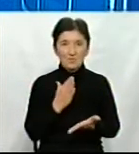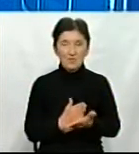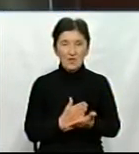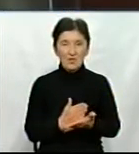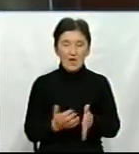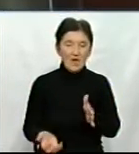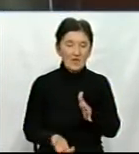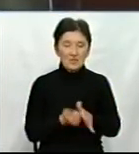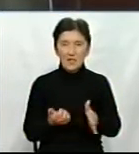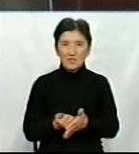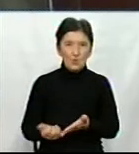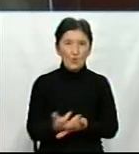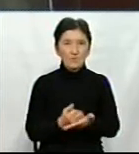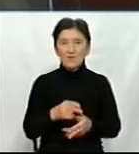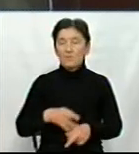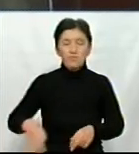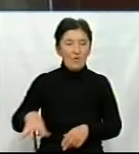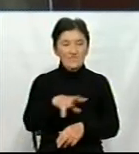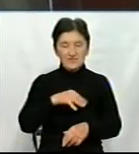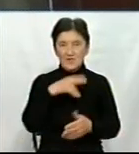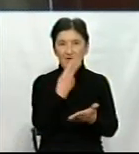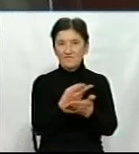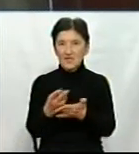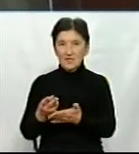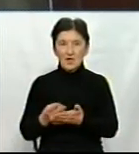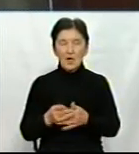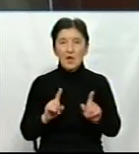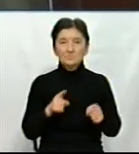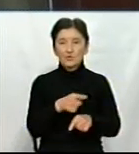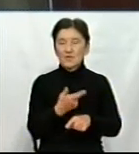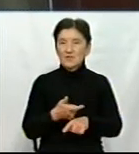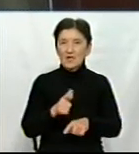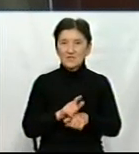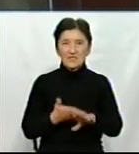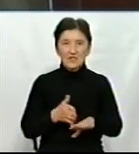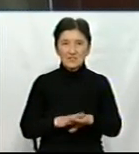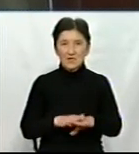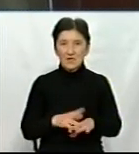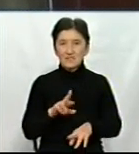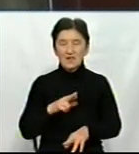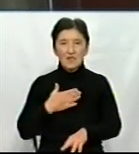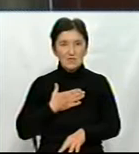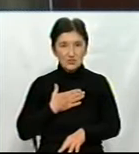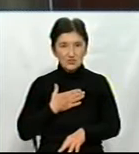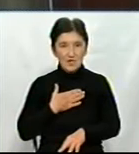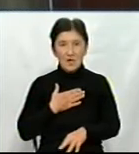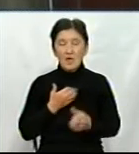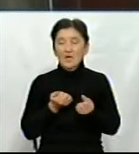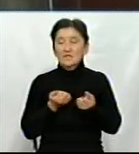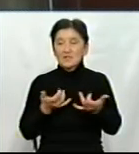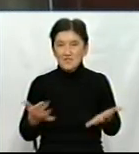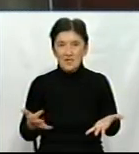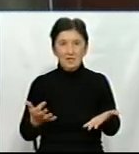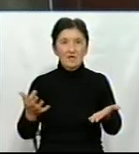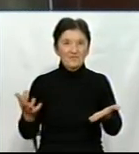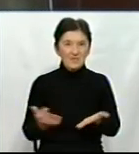врожаю. Майже по всіх видах культур, тому що він був надскладний для наших аграрій. І наскільки їм вдасться подолати